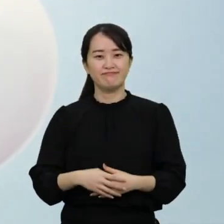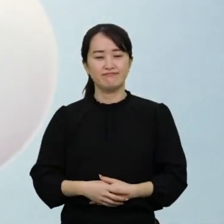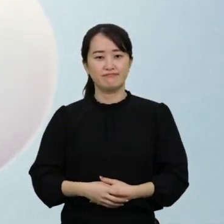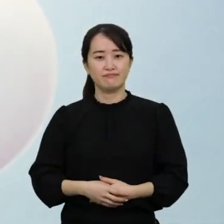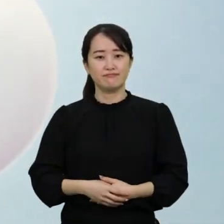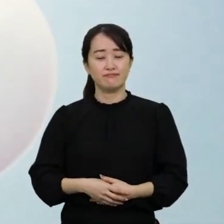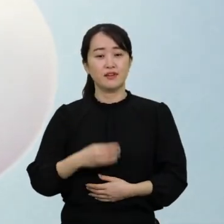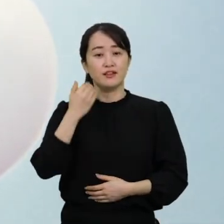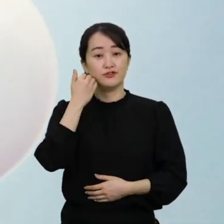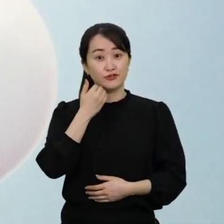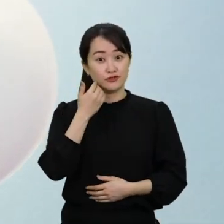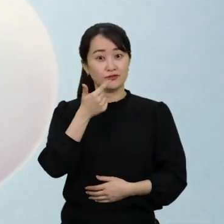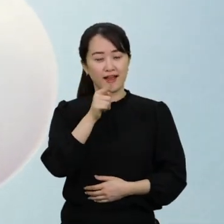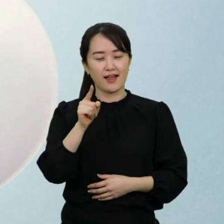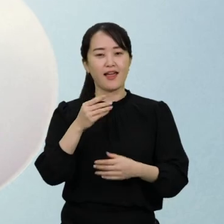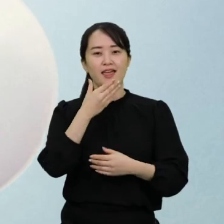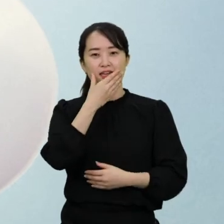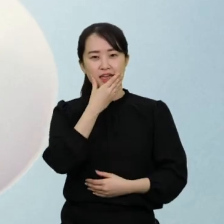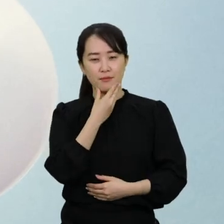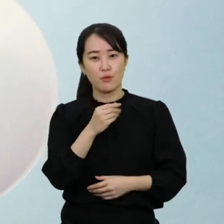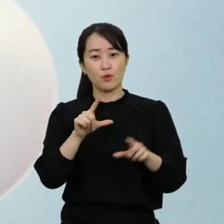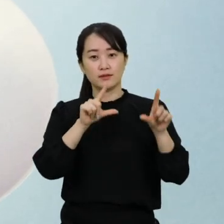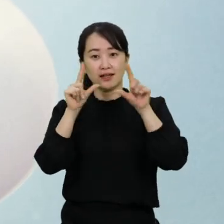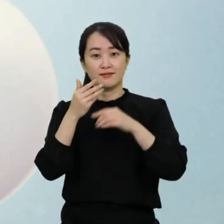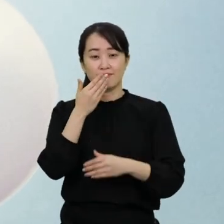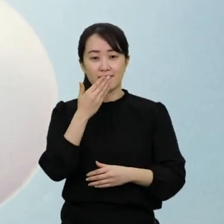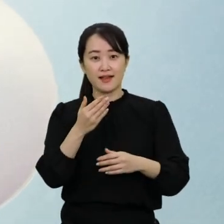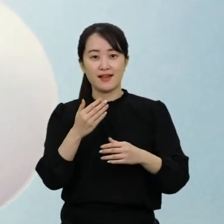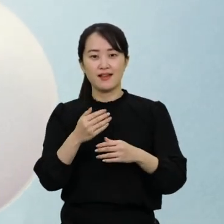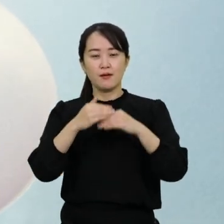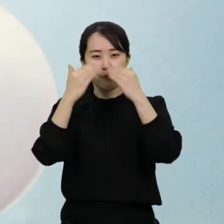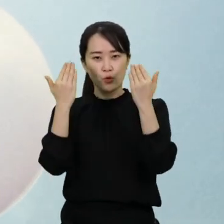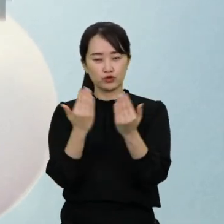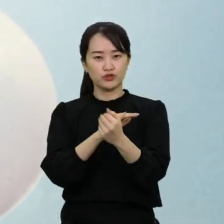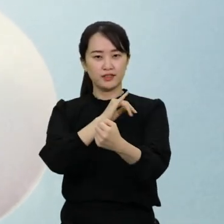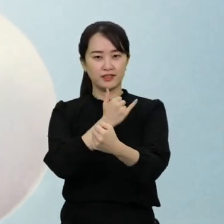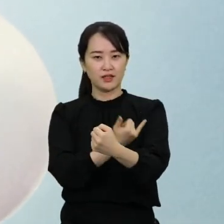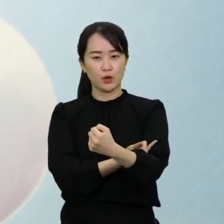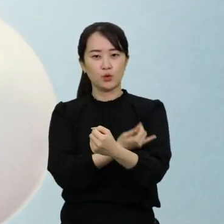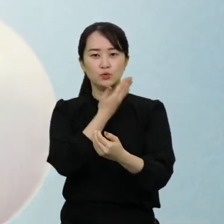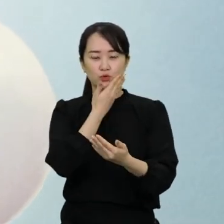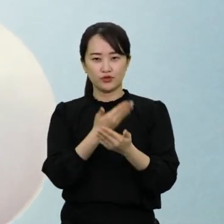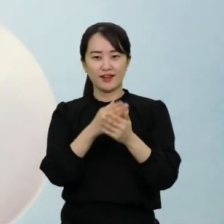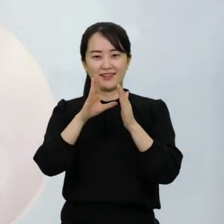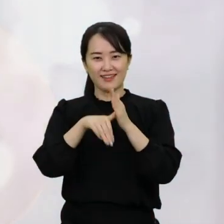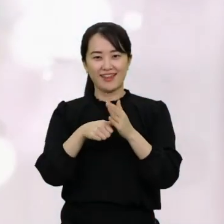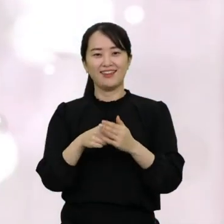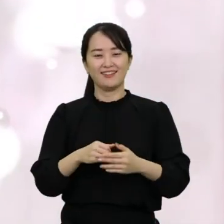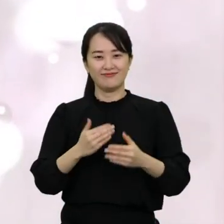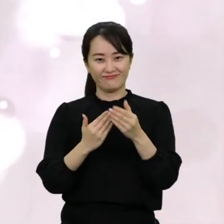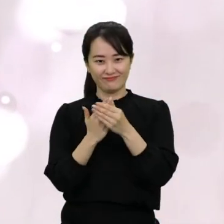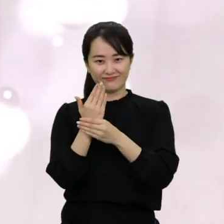이렇게 누구나 행복하게 살 수 있는 세상은 모든 이의 인권을 소중히 할 때 만들어져요. 그런데